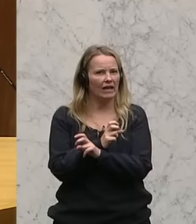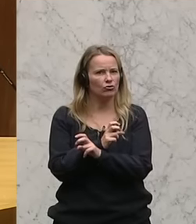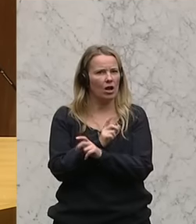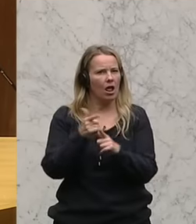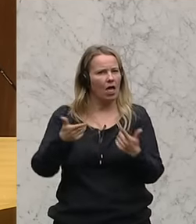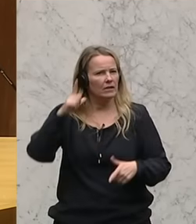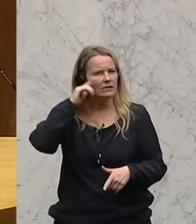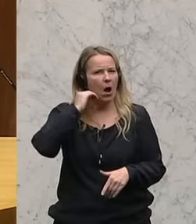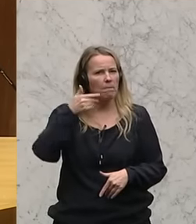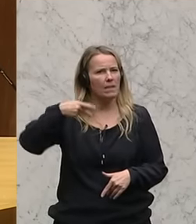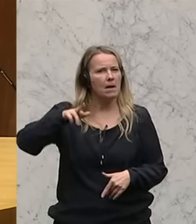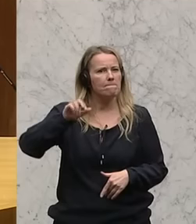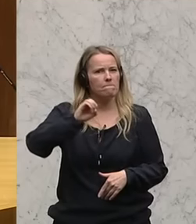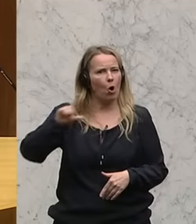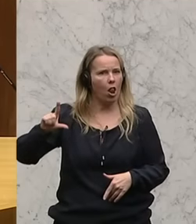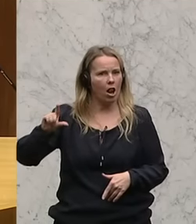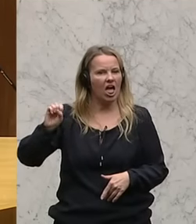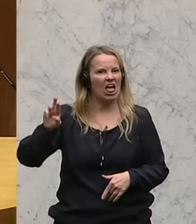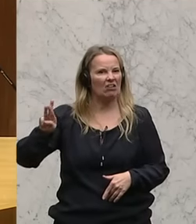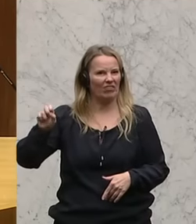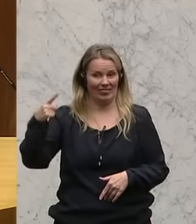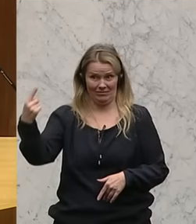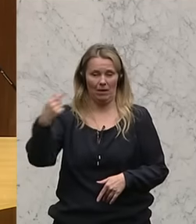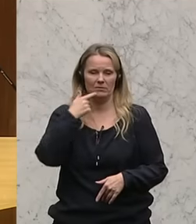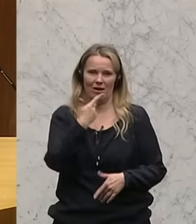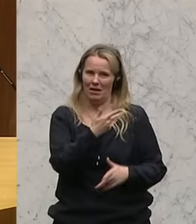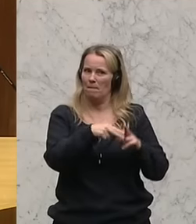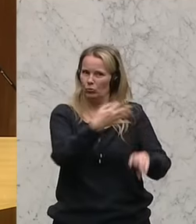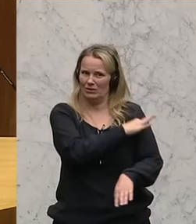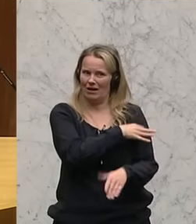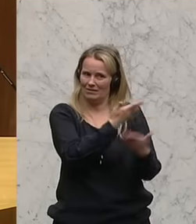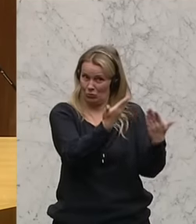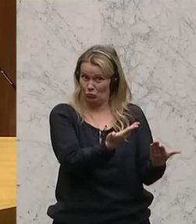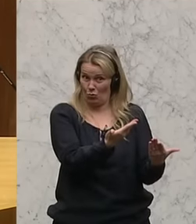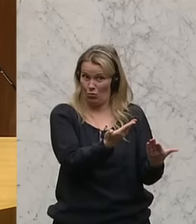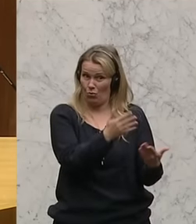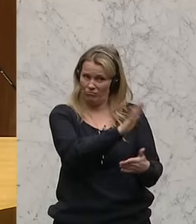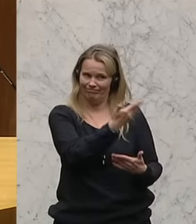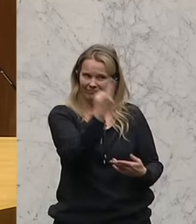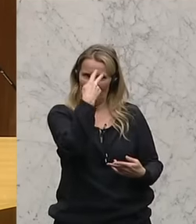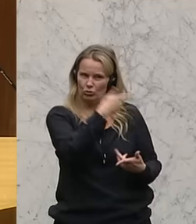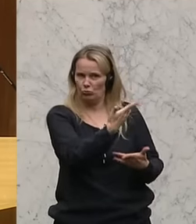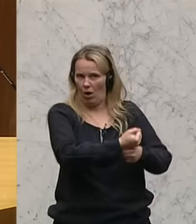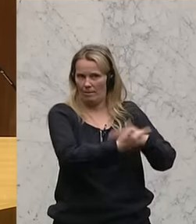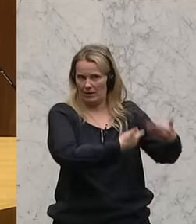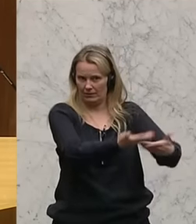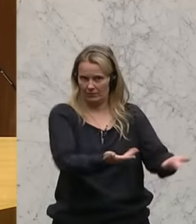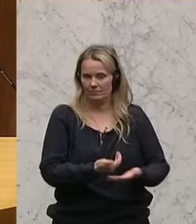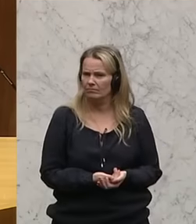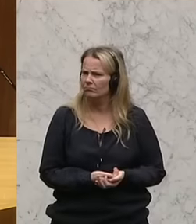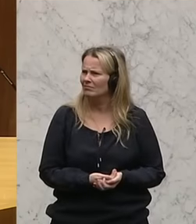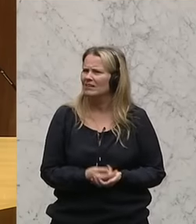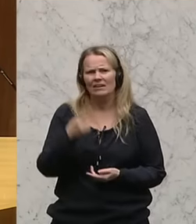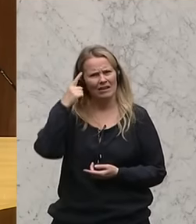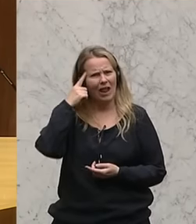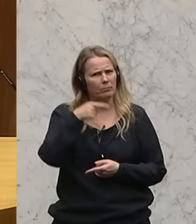seine Definition von Herrn Bundeskanzler und dessen Amtsverständnis gebracht hat. Ich glaube, eine sehr